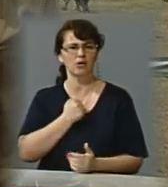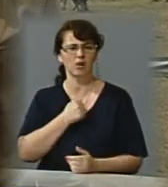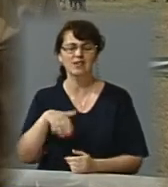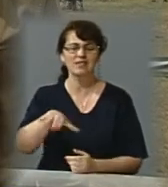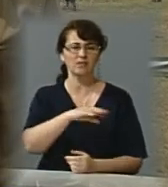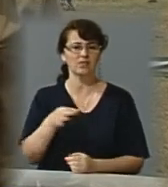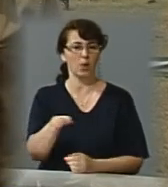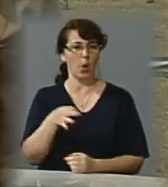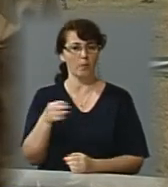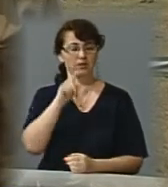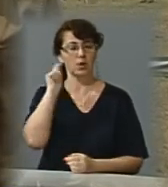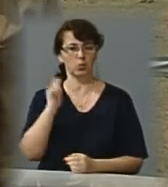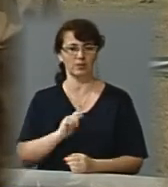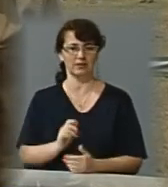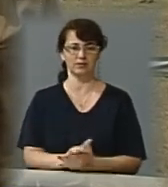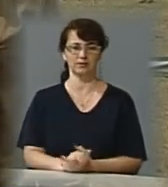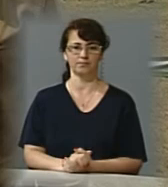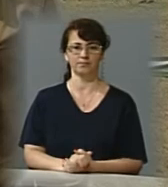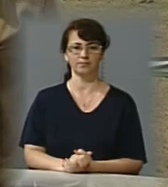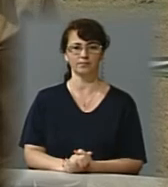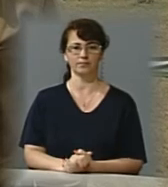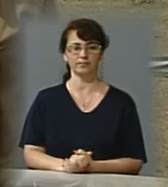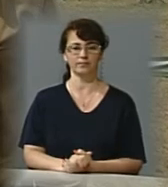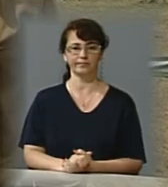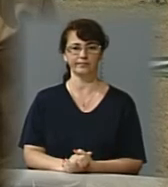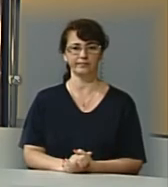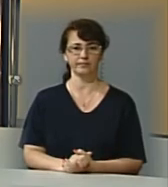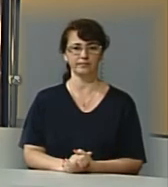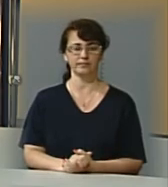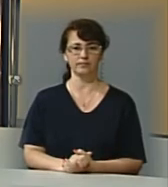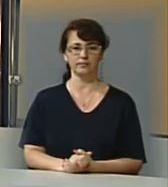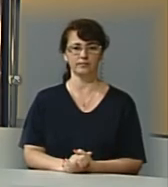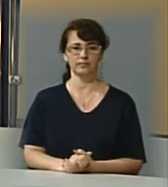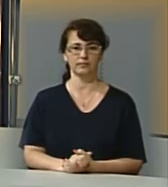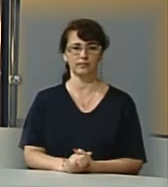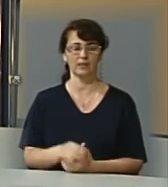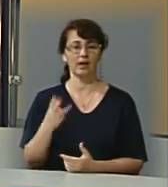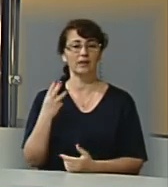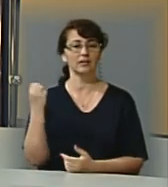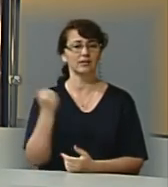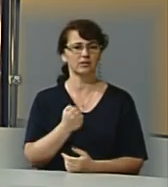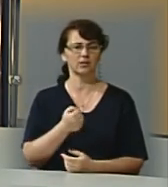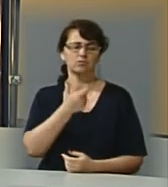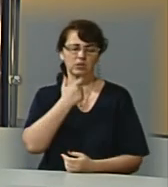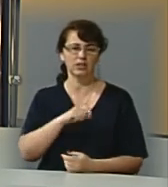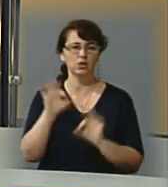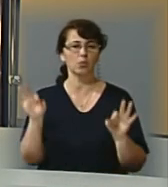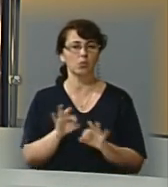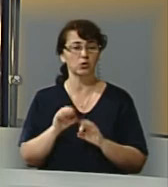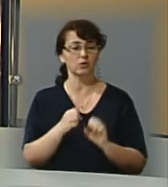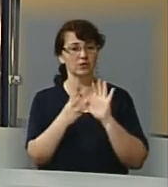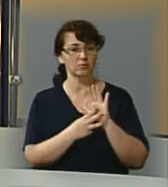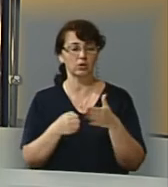областей України. Руслан Шклярук, Анатолій Киричук, Новини. Три тижні класичної музики з 18